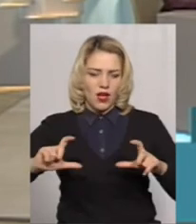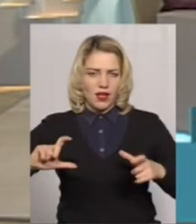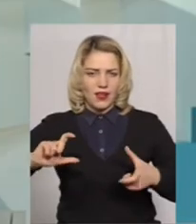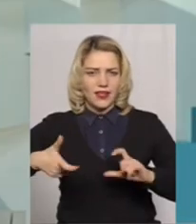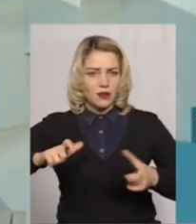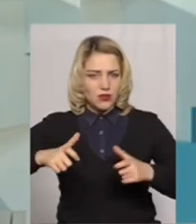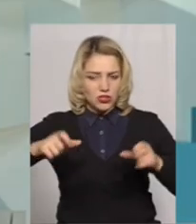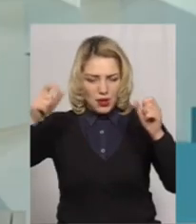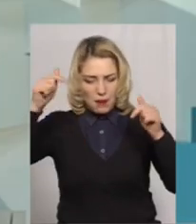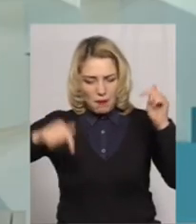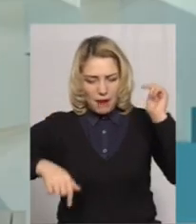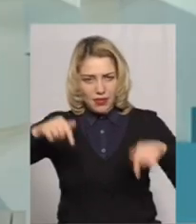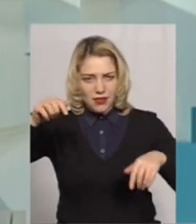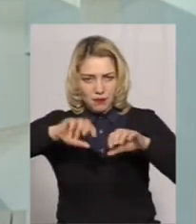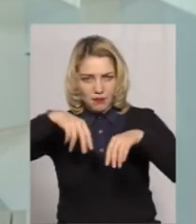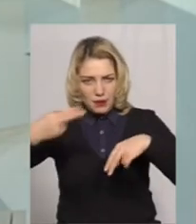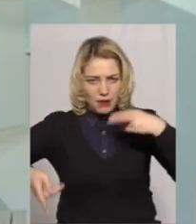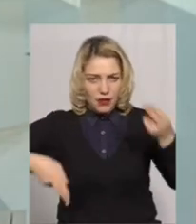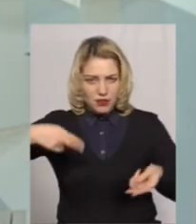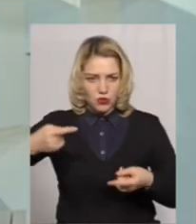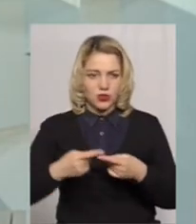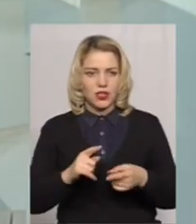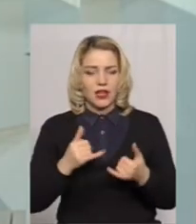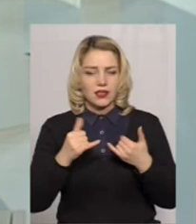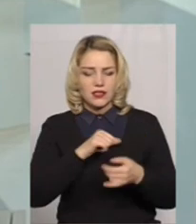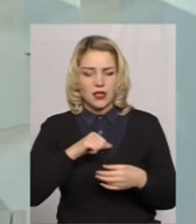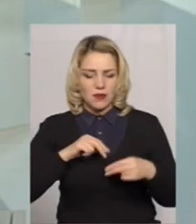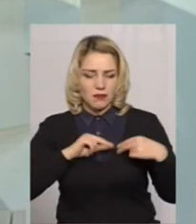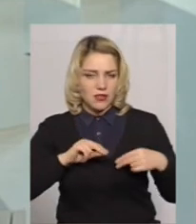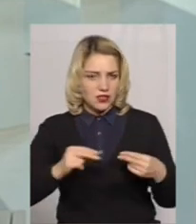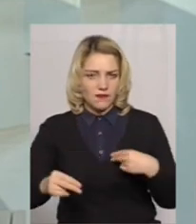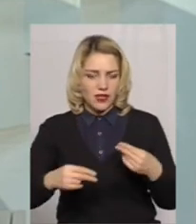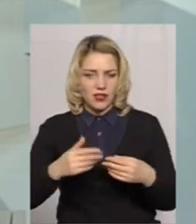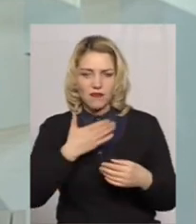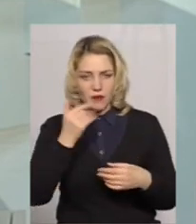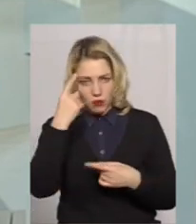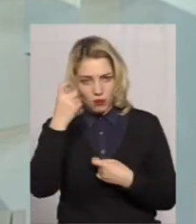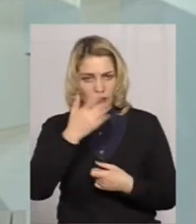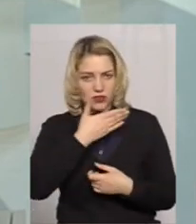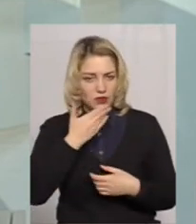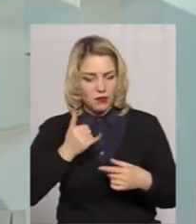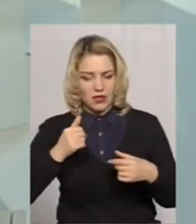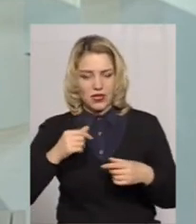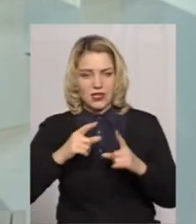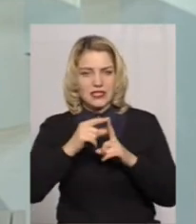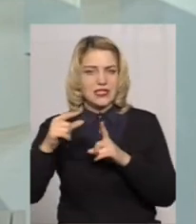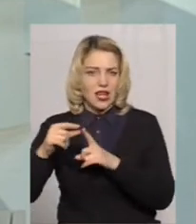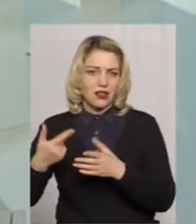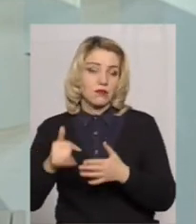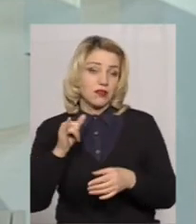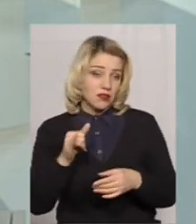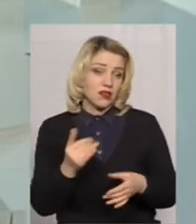ділянки небезпечні не огорожуються для самих працівників попереджувальними знаками. Такі також є. Ну і